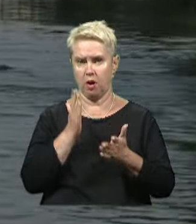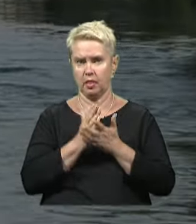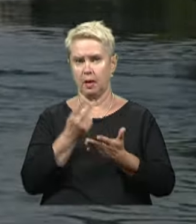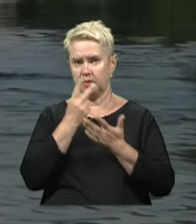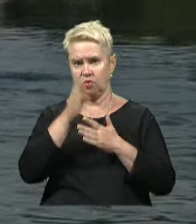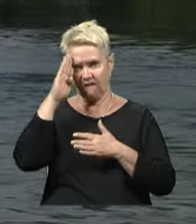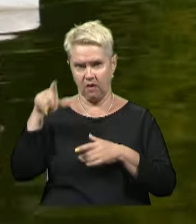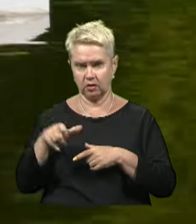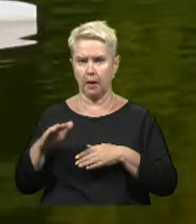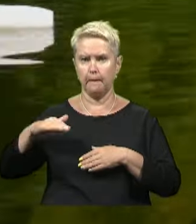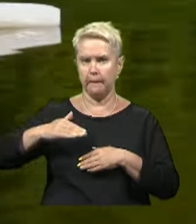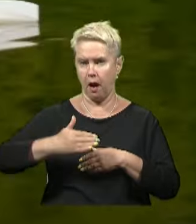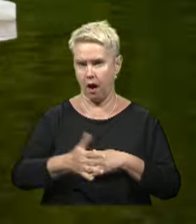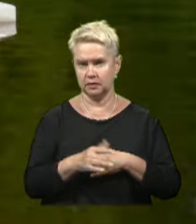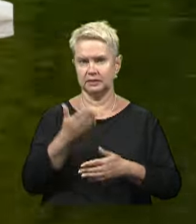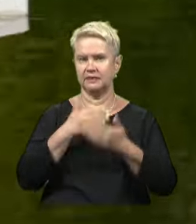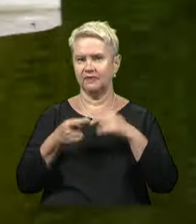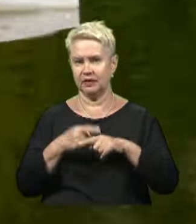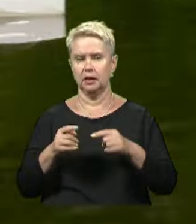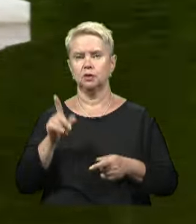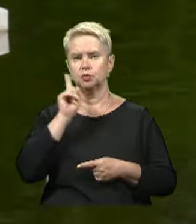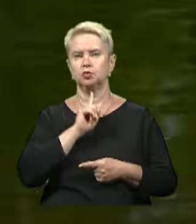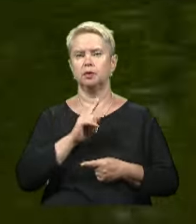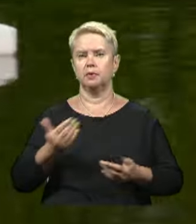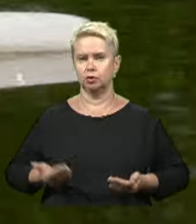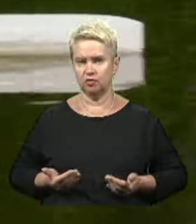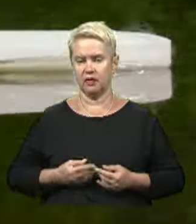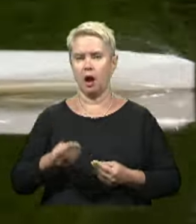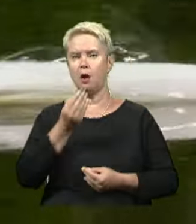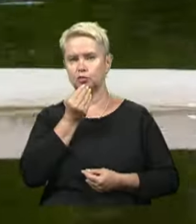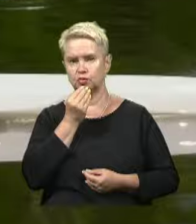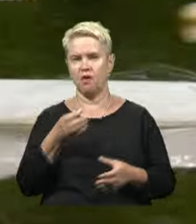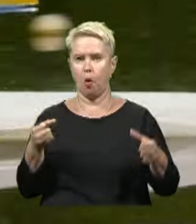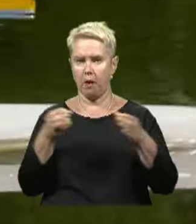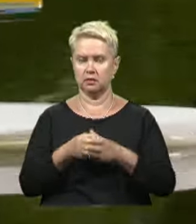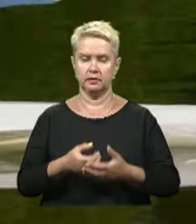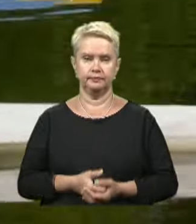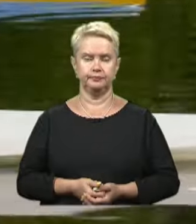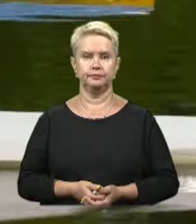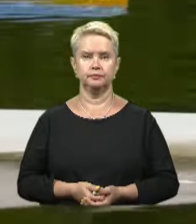підхід до води, пандуси, облаштовані зручні місця для проживання та харчування команди.